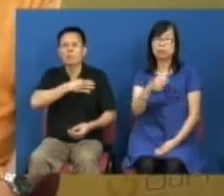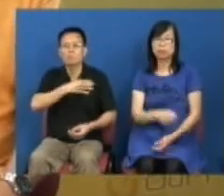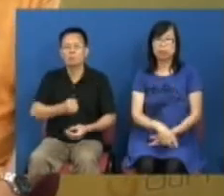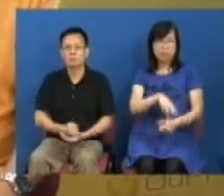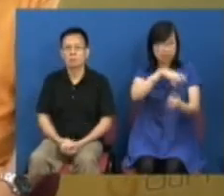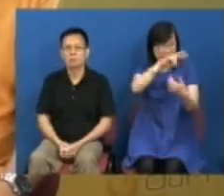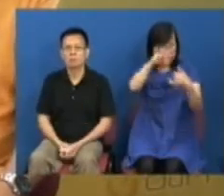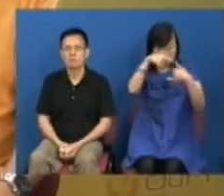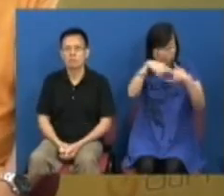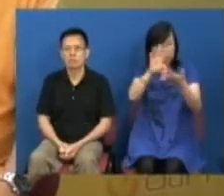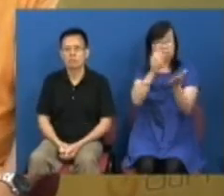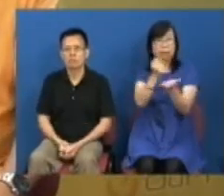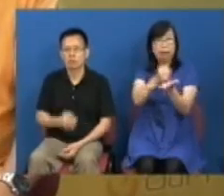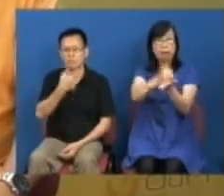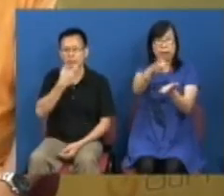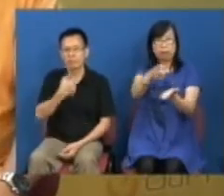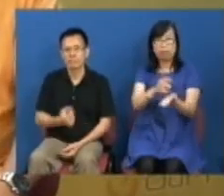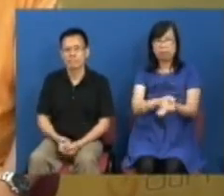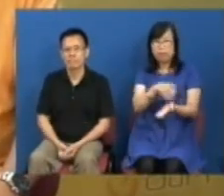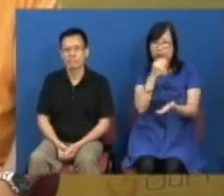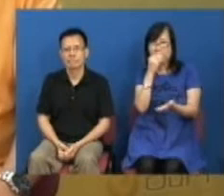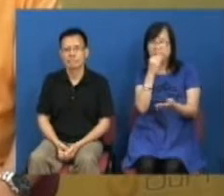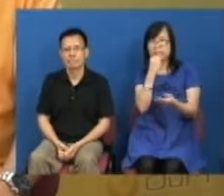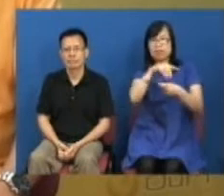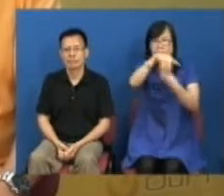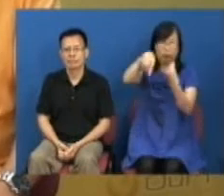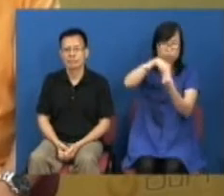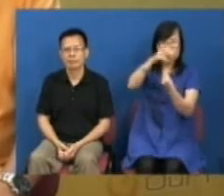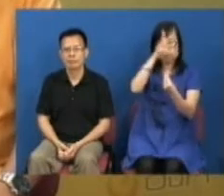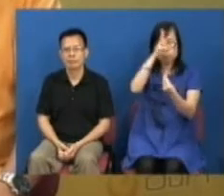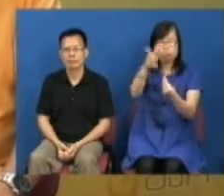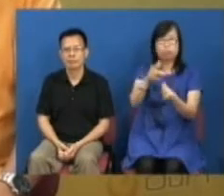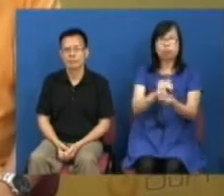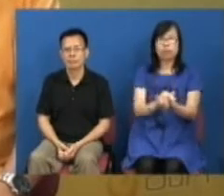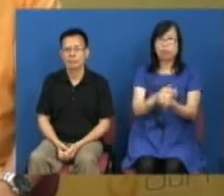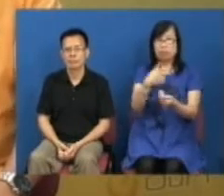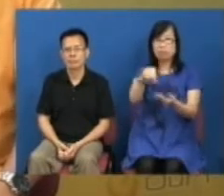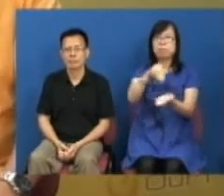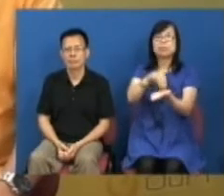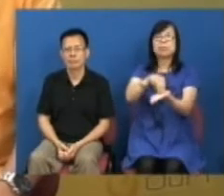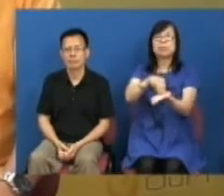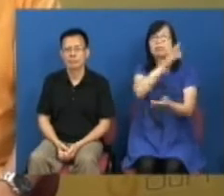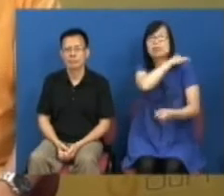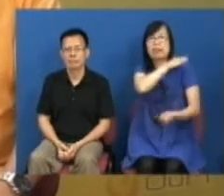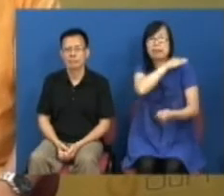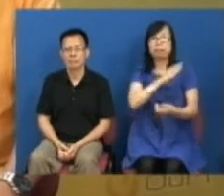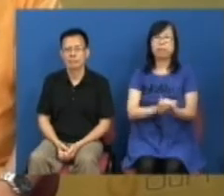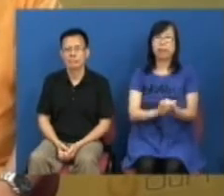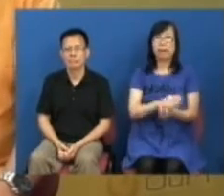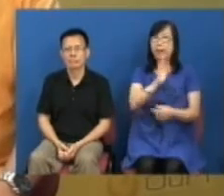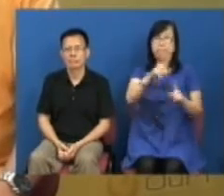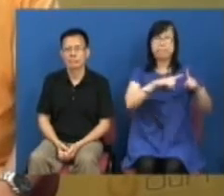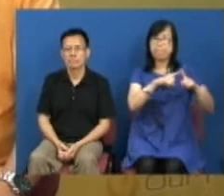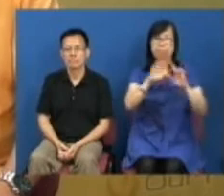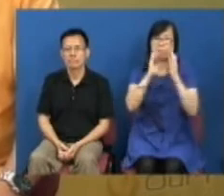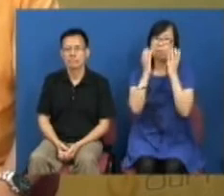牌其实是警方又或者是食环署他们的必然责任这其实不是民阵